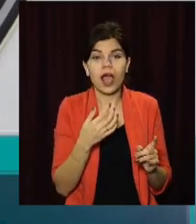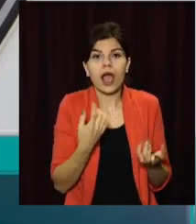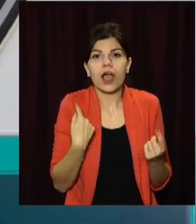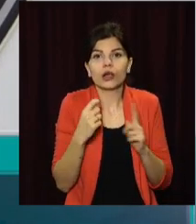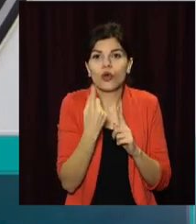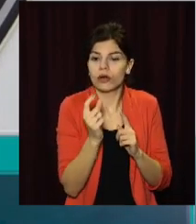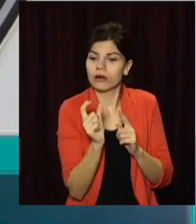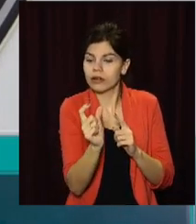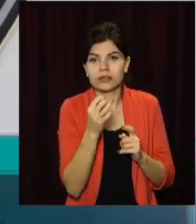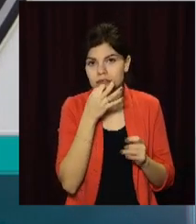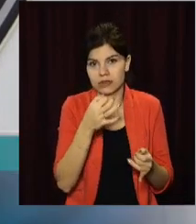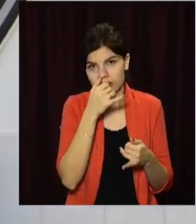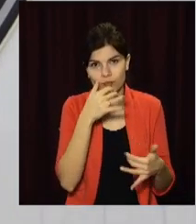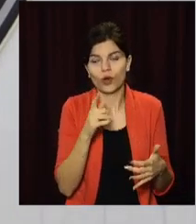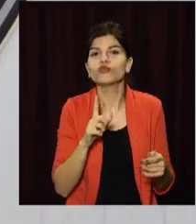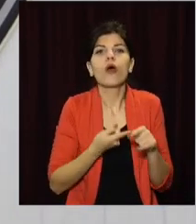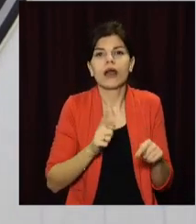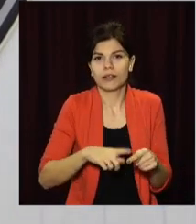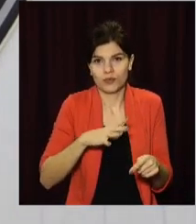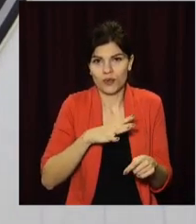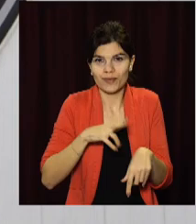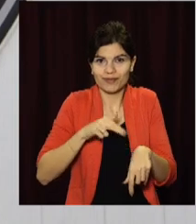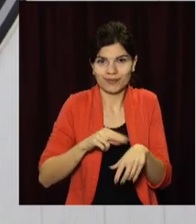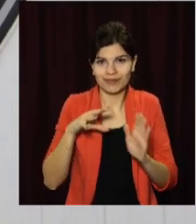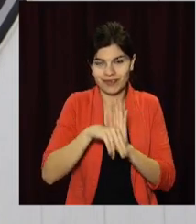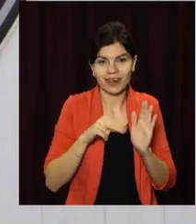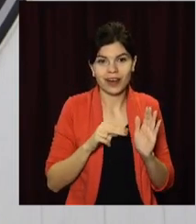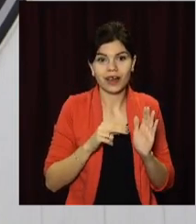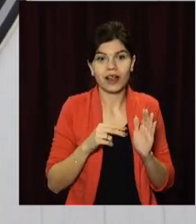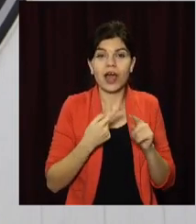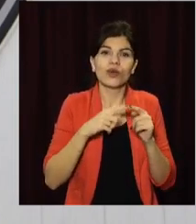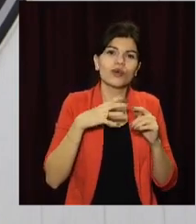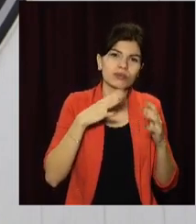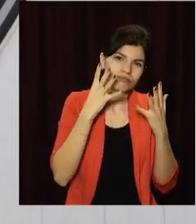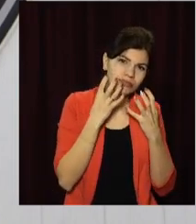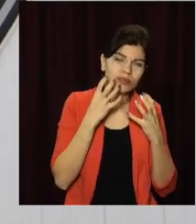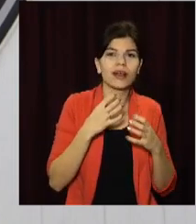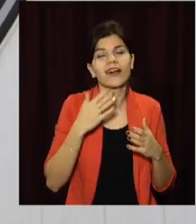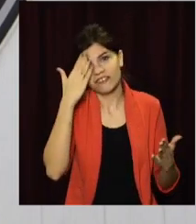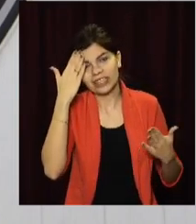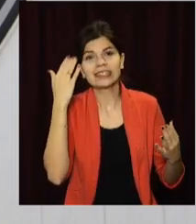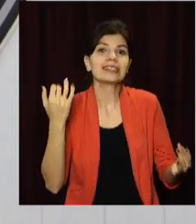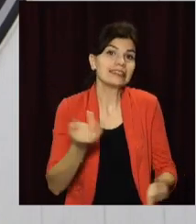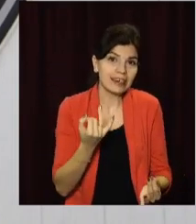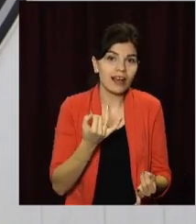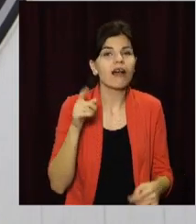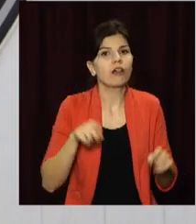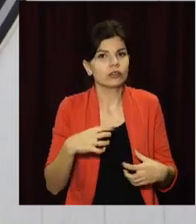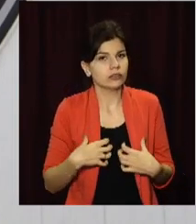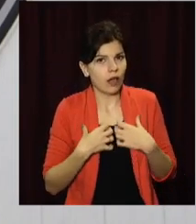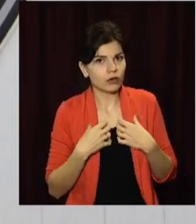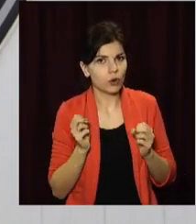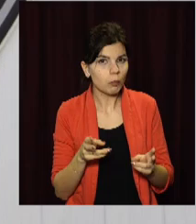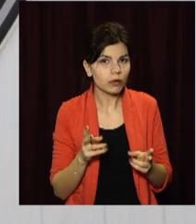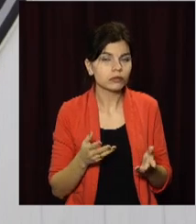виразити, сказати, що це було. Це було і сумно, і весело, цікаво, інколи страшно,